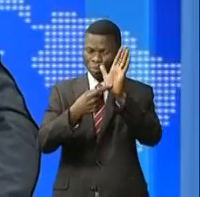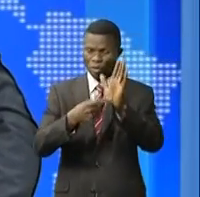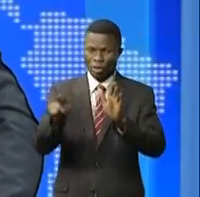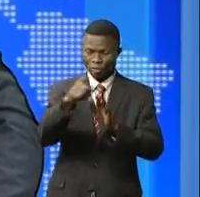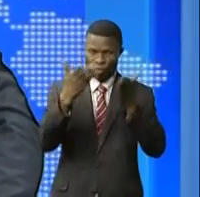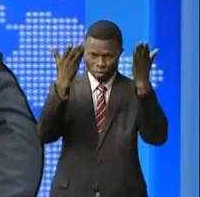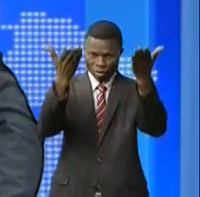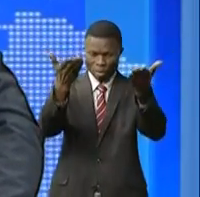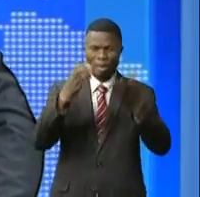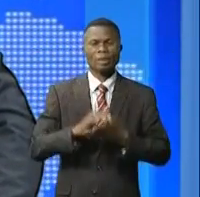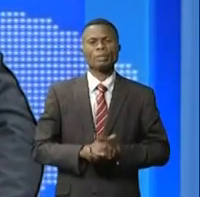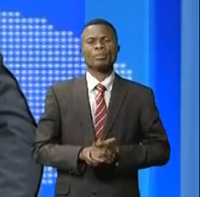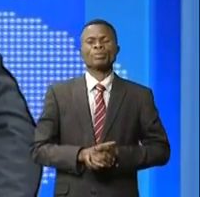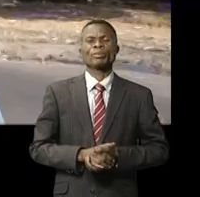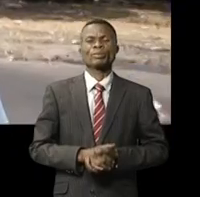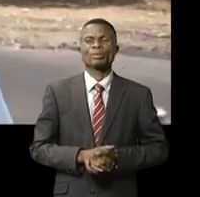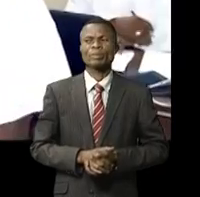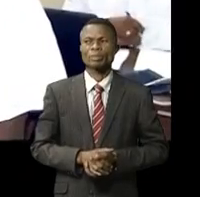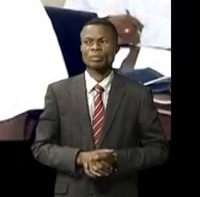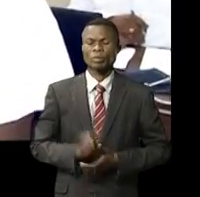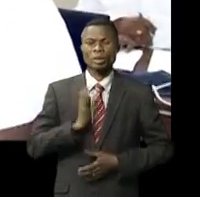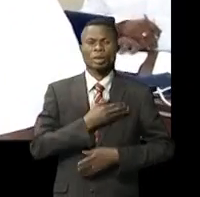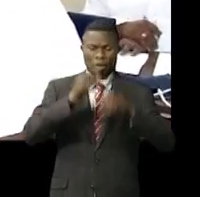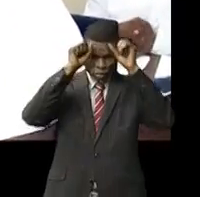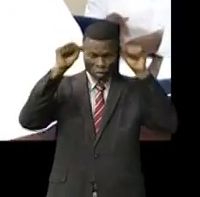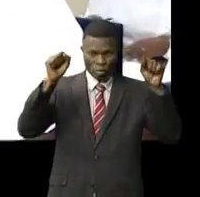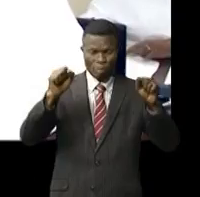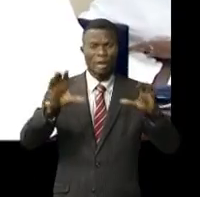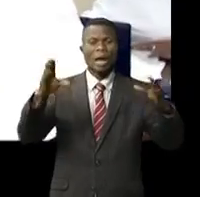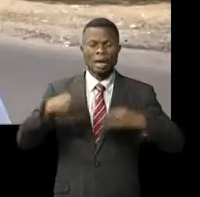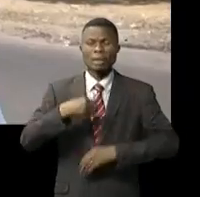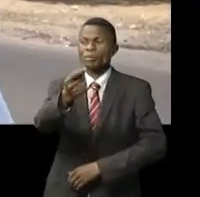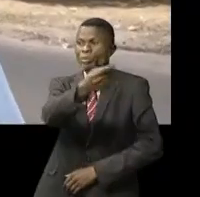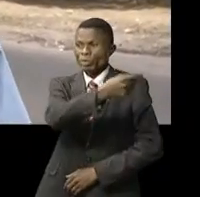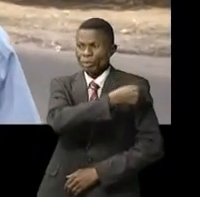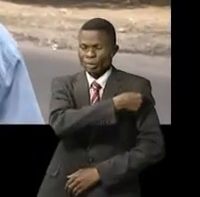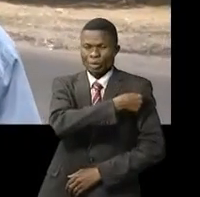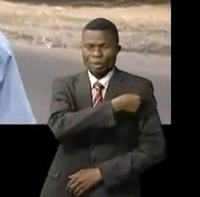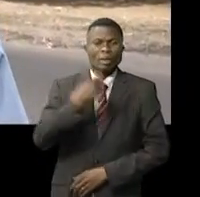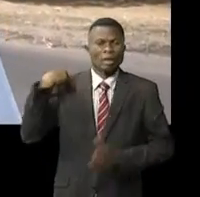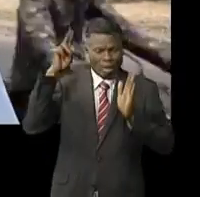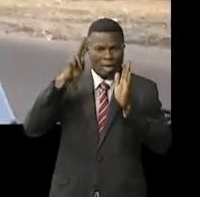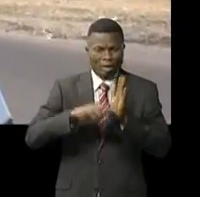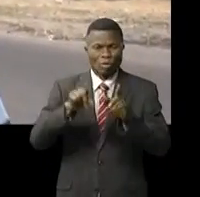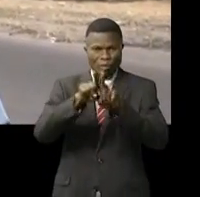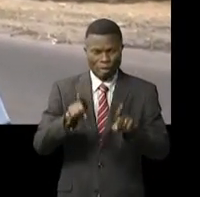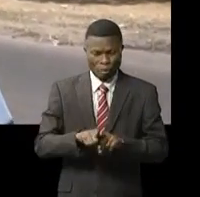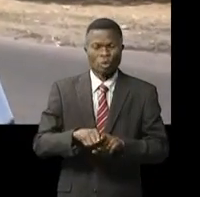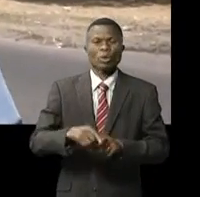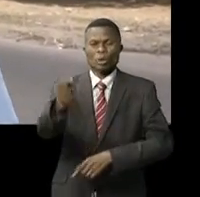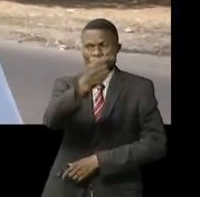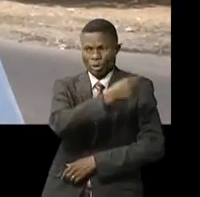de notre confrère Rodé Ponda. Le de la République a pris ce vaccin. Alors, son gouvernement prend aussi le vaccin.